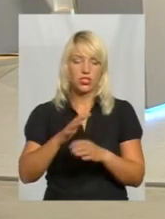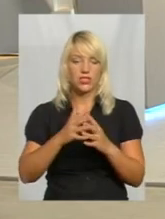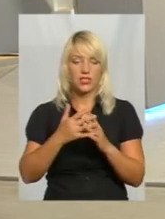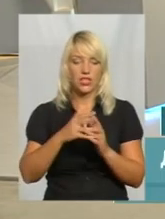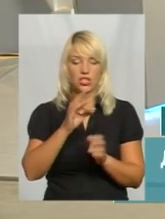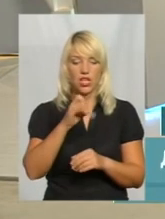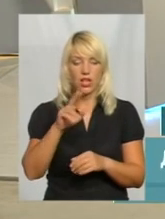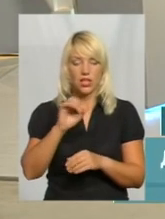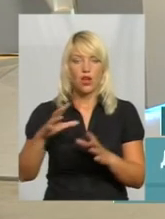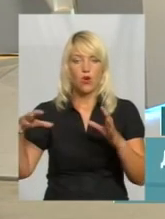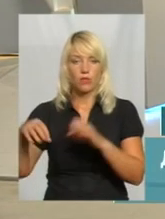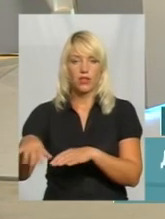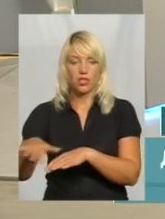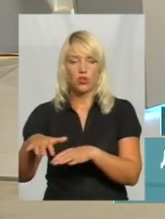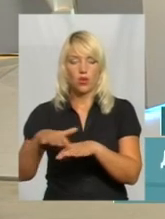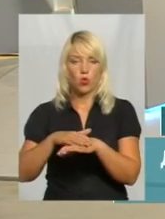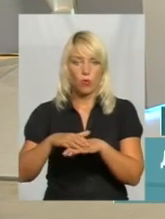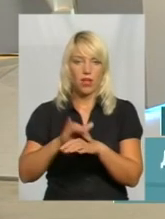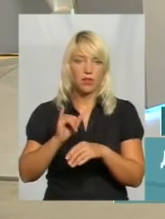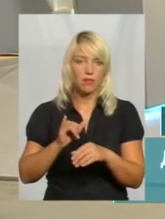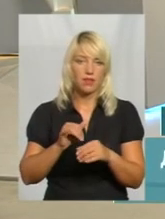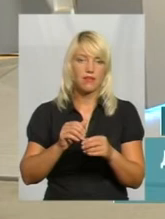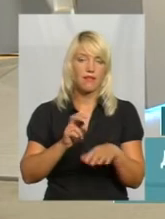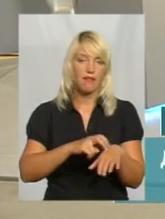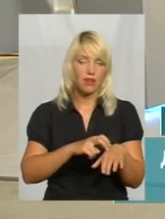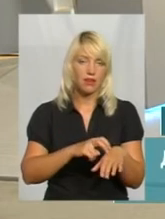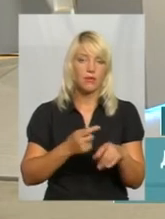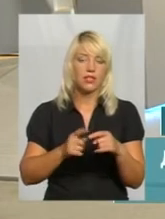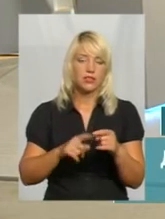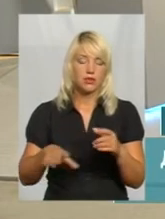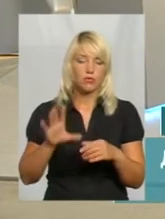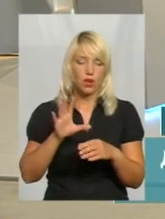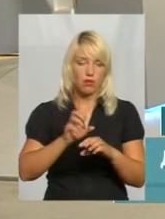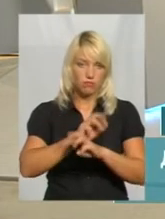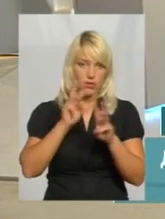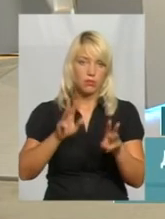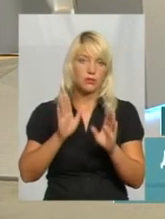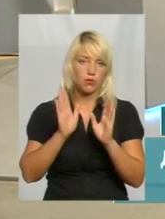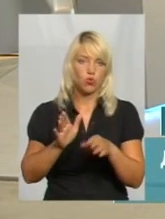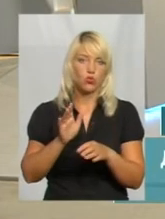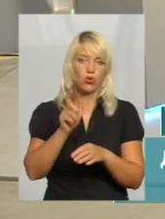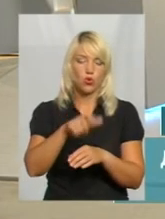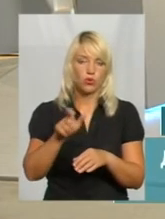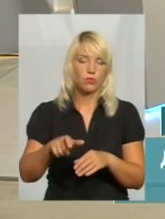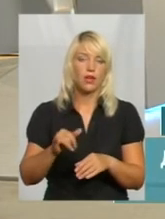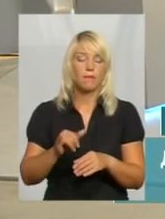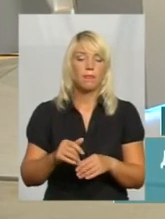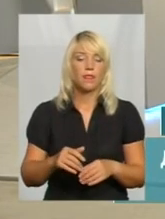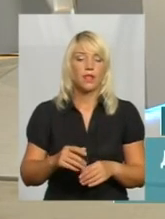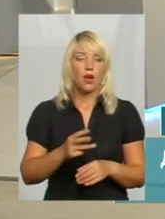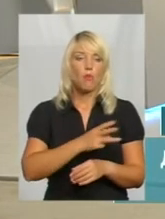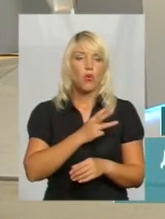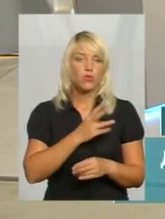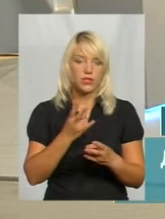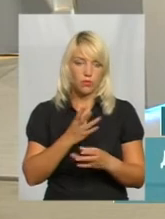радами, об'єднаними вітерами і лікарами. Ці амбулаторії будуть забезпечені. Ну, мотивація, стимул повинен